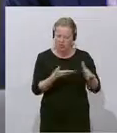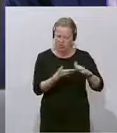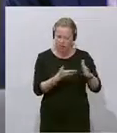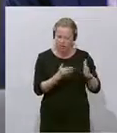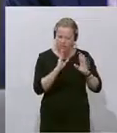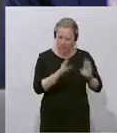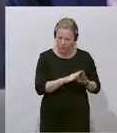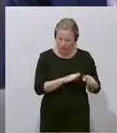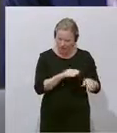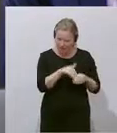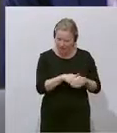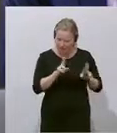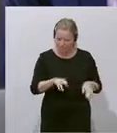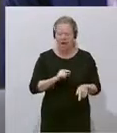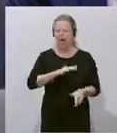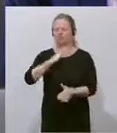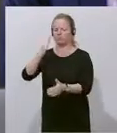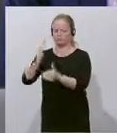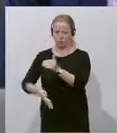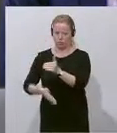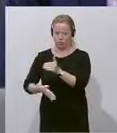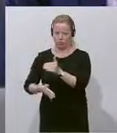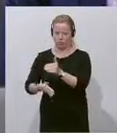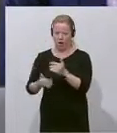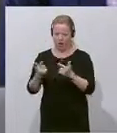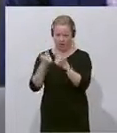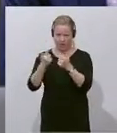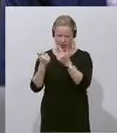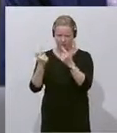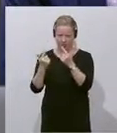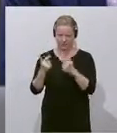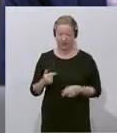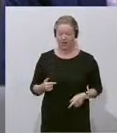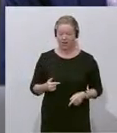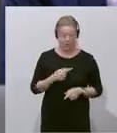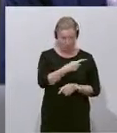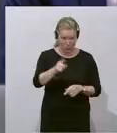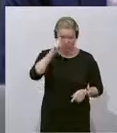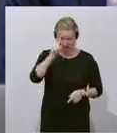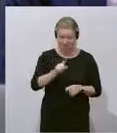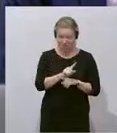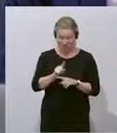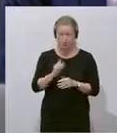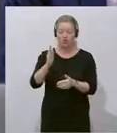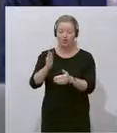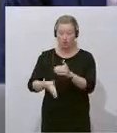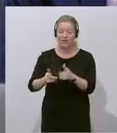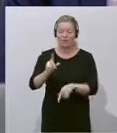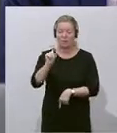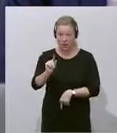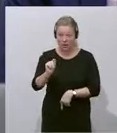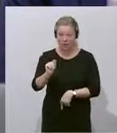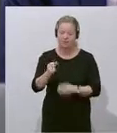Wissen Sie, wann zum Schluss ist? Mit Sicherheit nach der Nationalratswahl. Und das möchte ich einmal